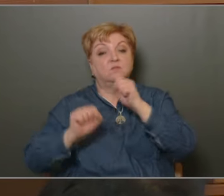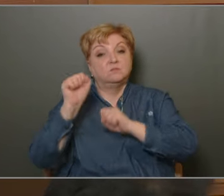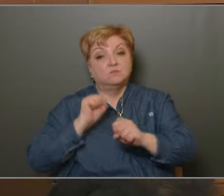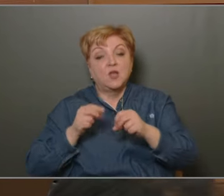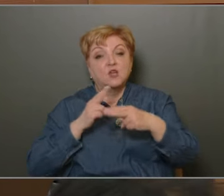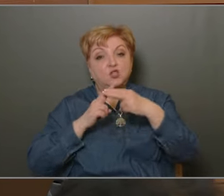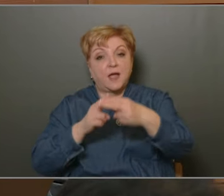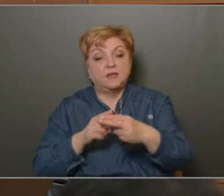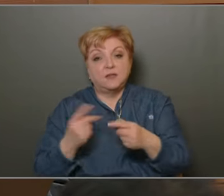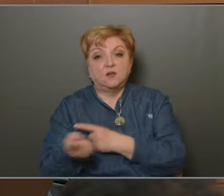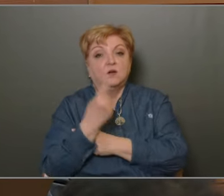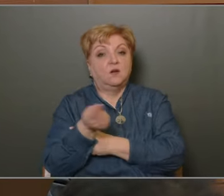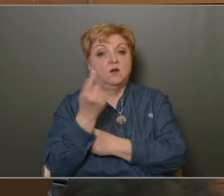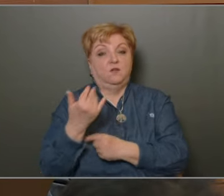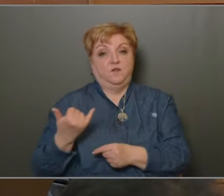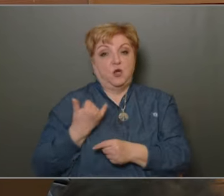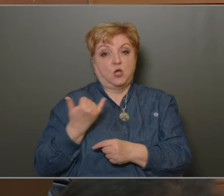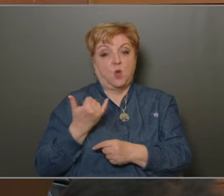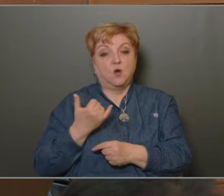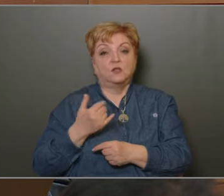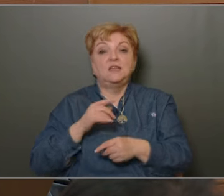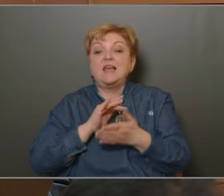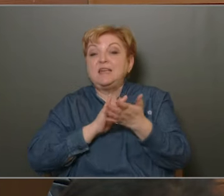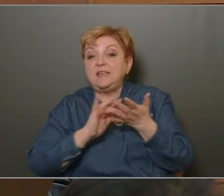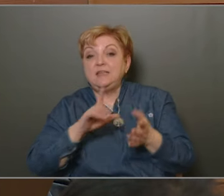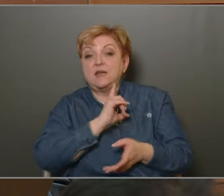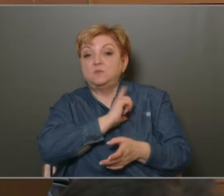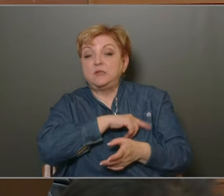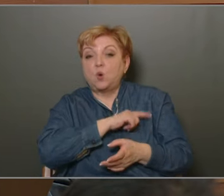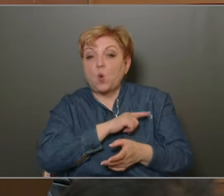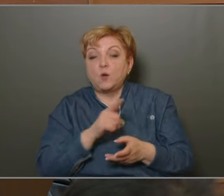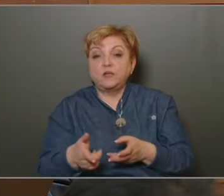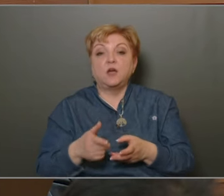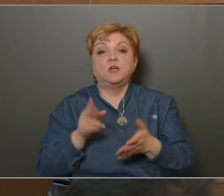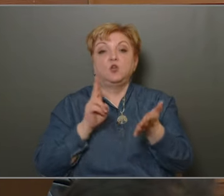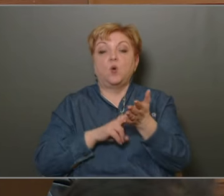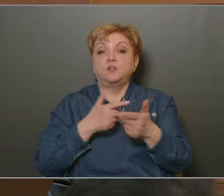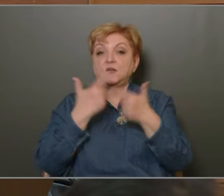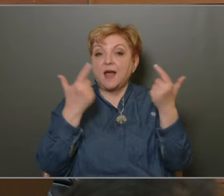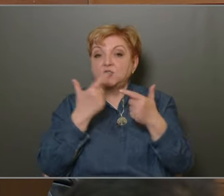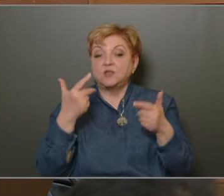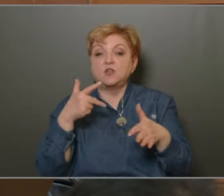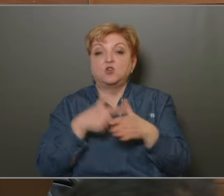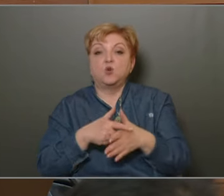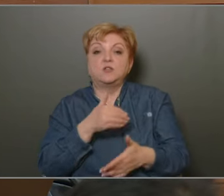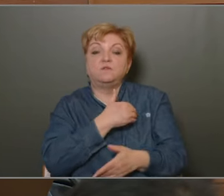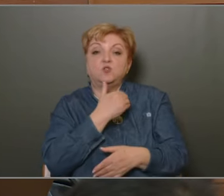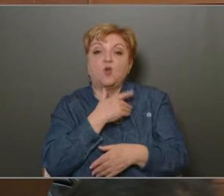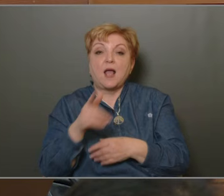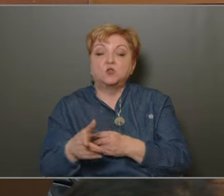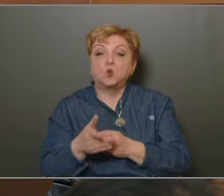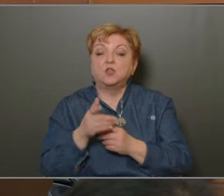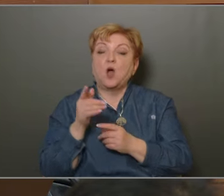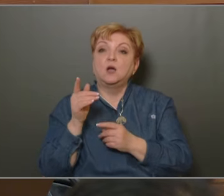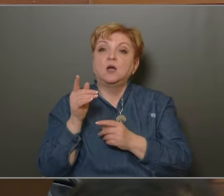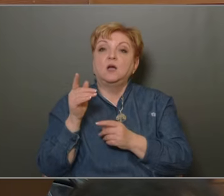védik a közterületeken csellengő fiatalokat. Ingyenes pszichológiai és jogi tanácsadást biztosítunk, középiskolások számára nyelvvizsga és